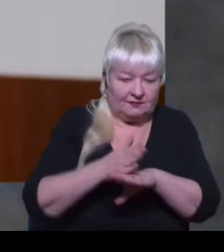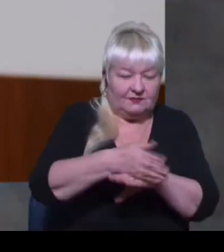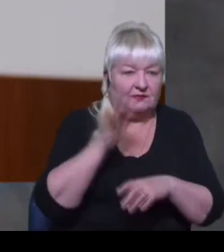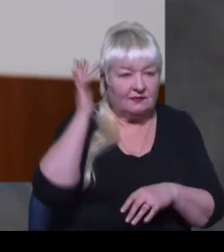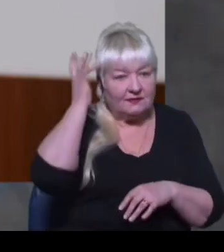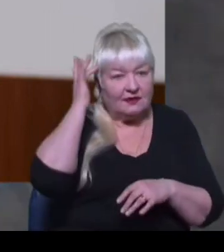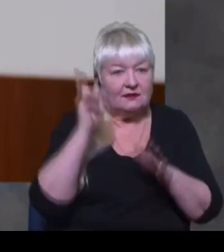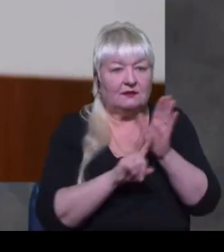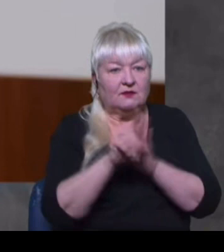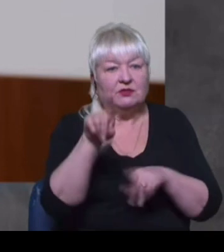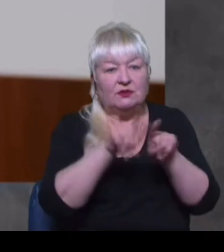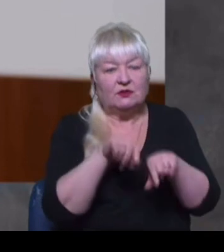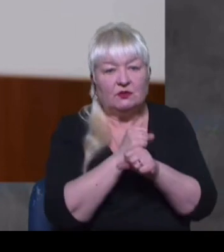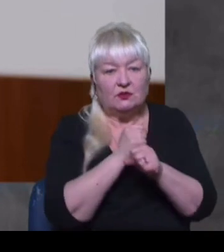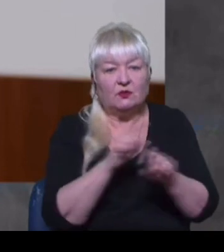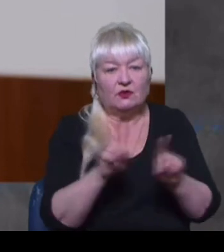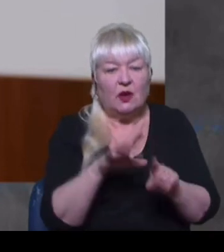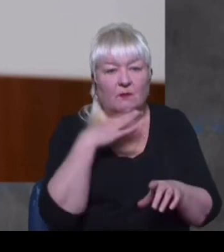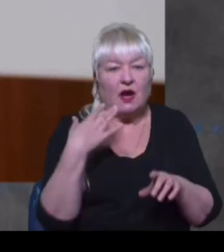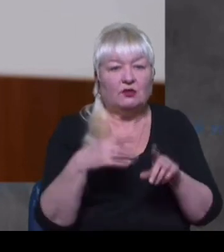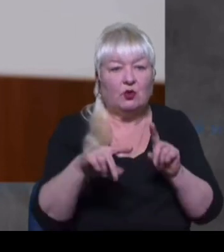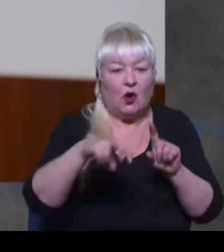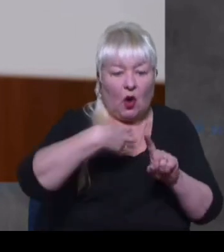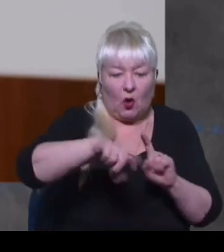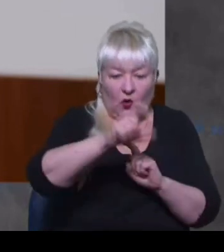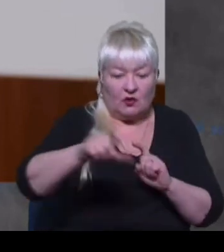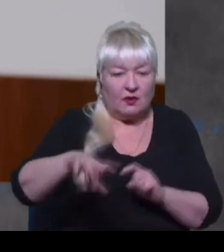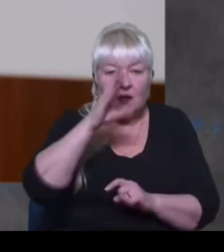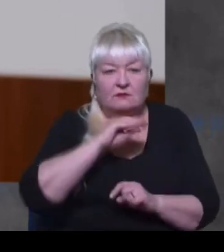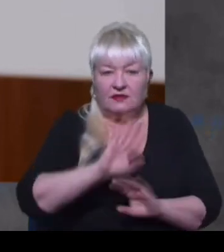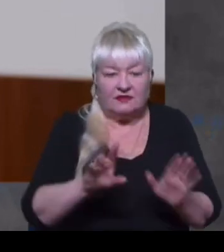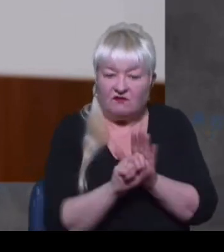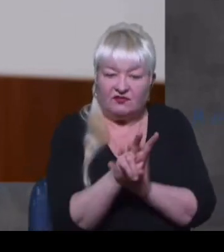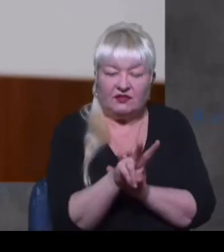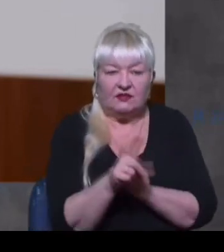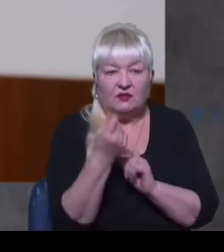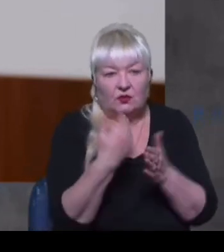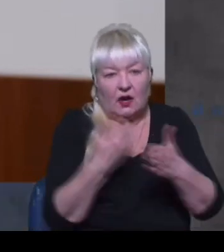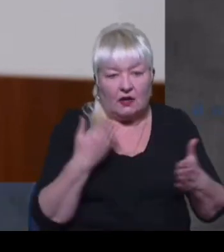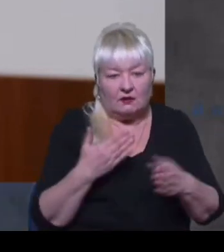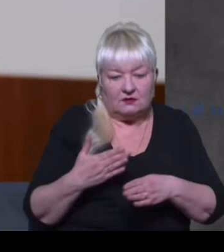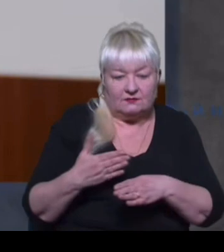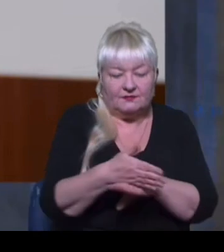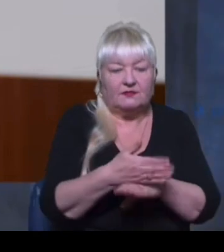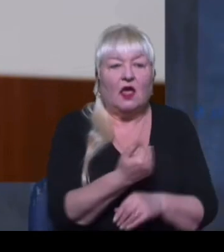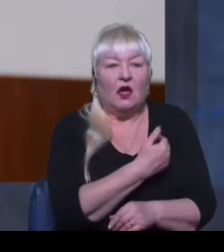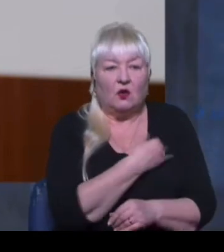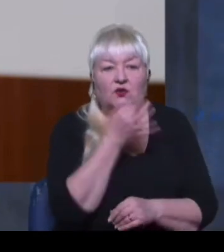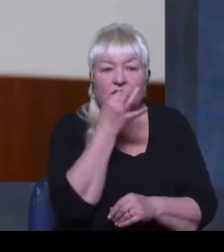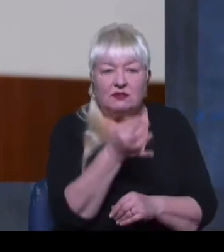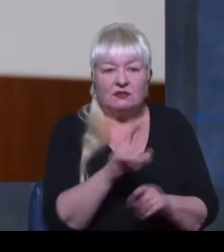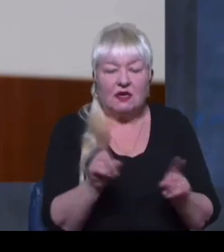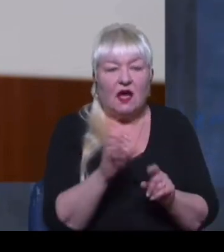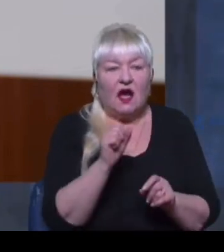Почнемо таку роботу, щоб багато з колаборантів не встигли втекти. Трохи раніше зайдемо. Тому хочу сказати, що